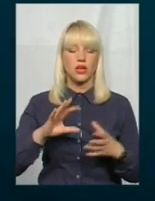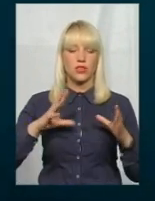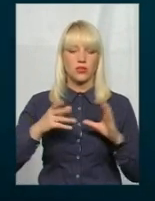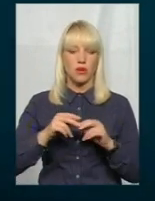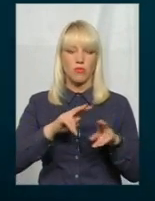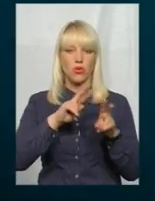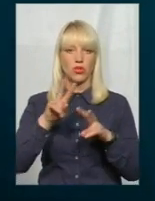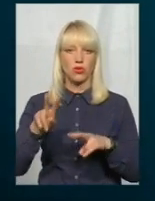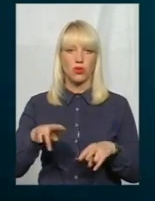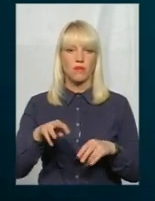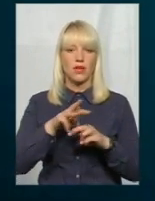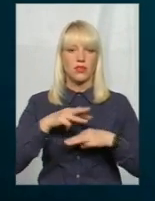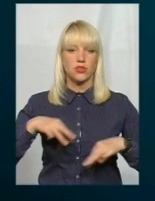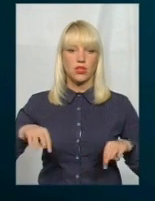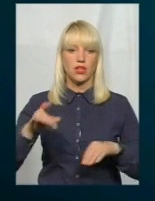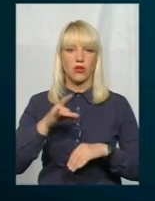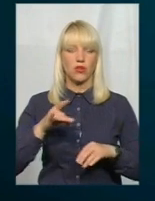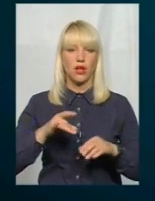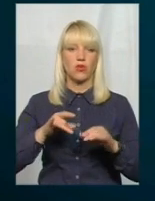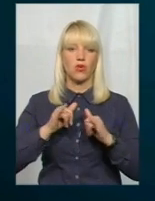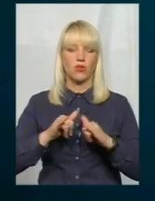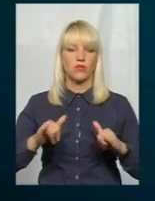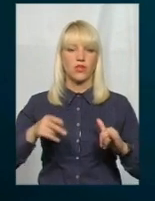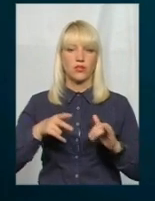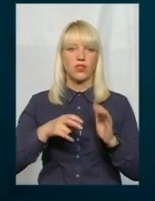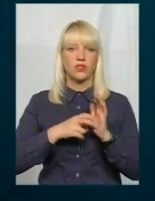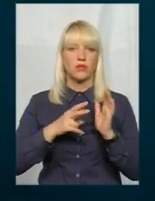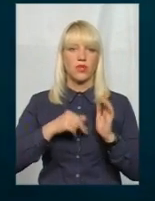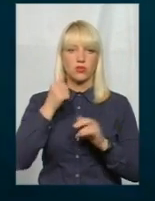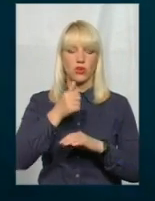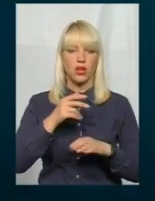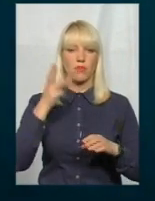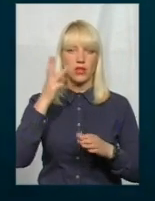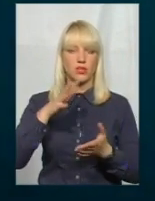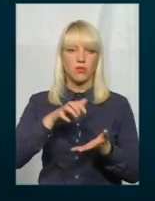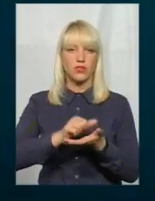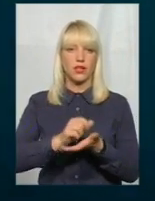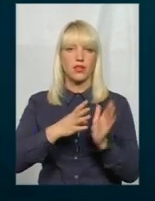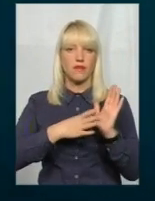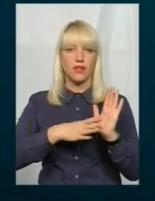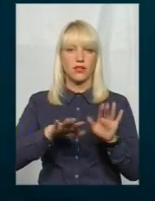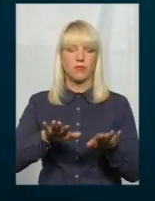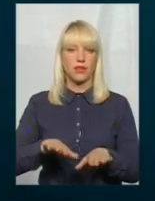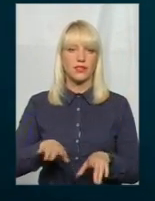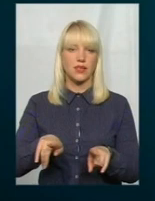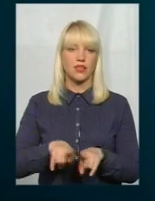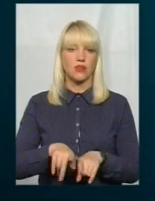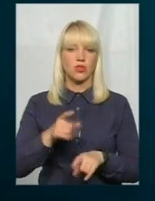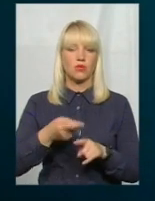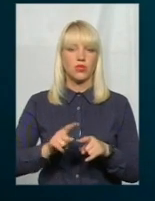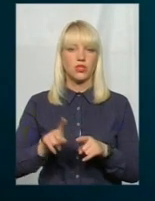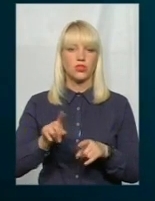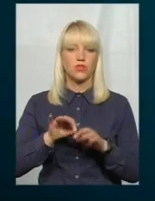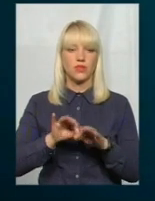Міністерства регіонального розвитку за 2017 рік Хмельниччина посіла 9 місце, а також про те, що